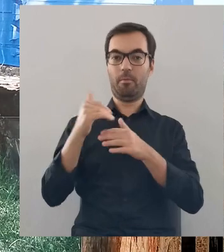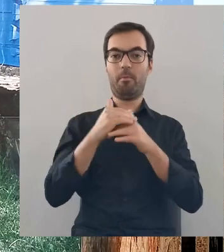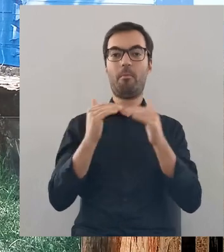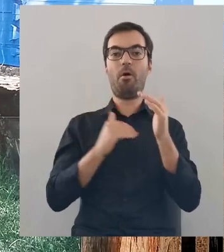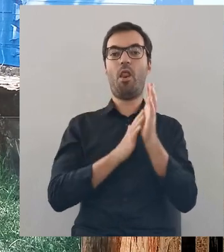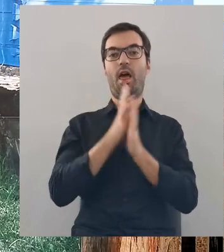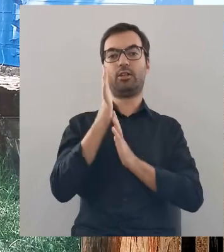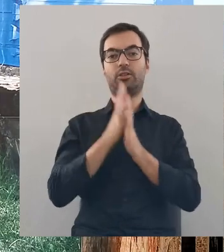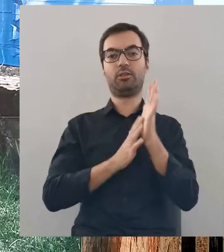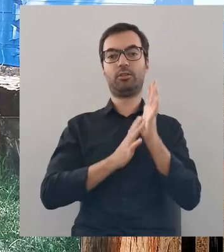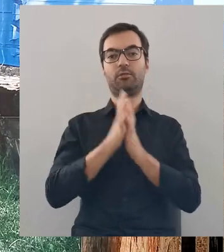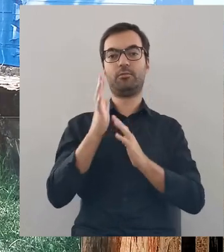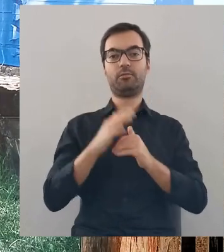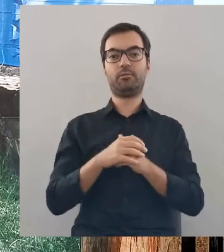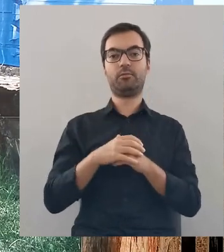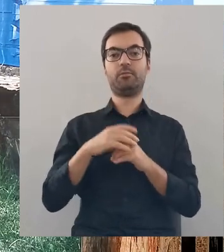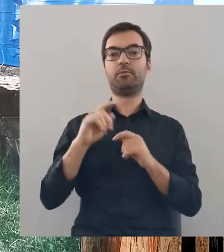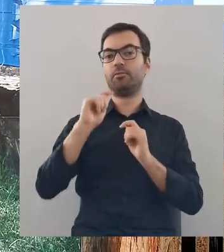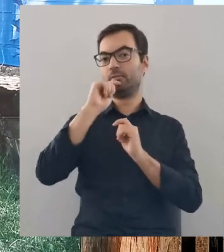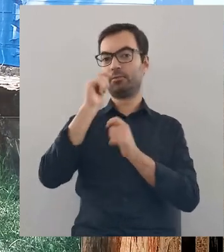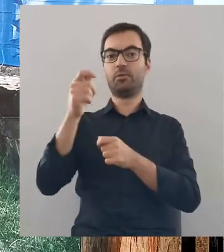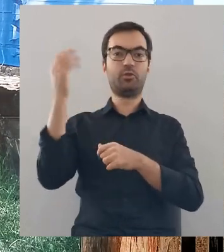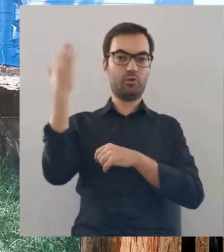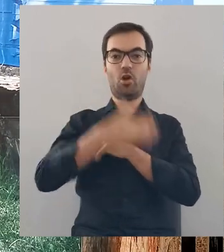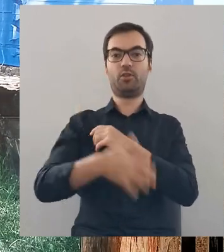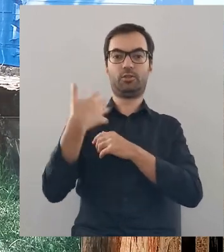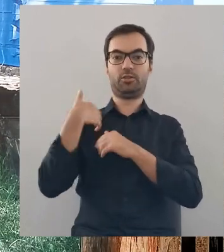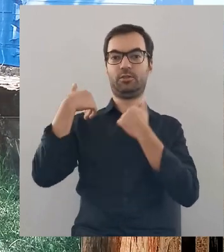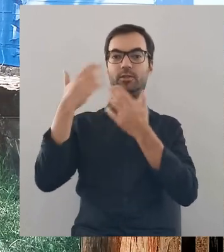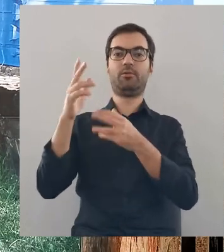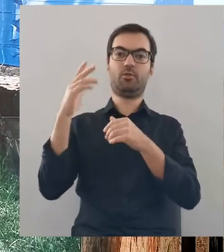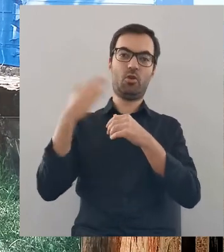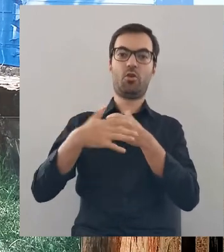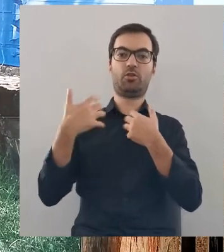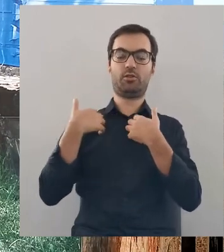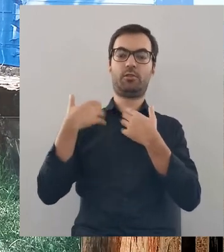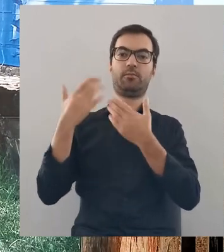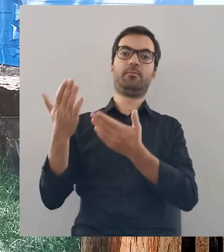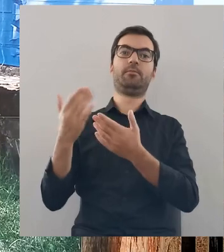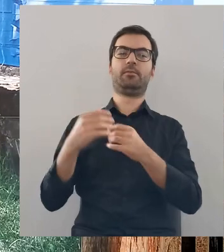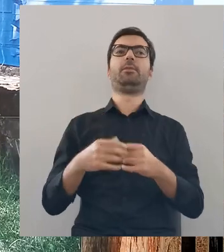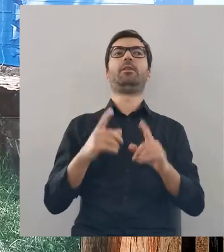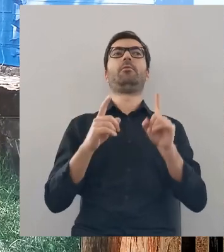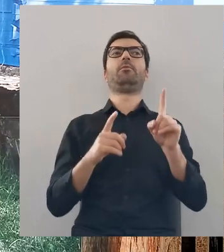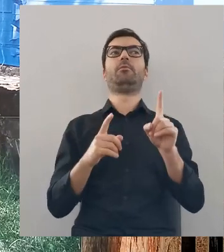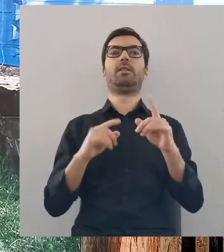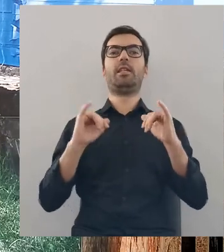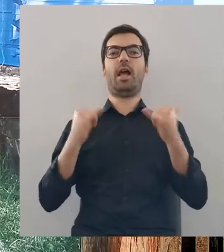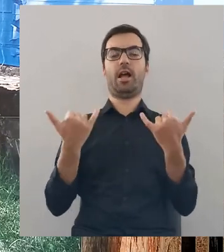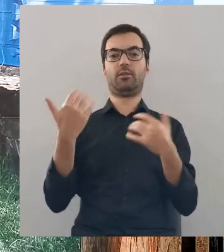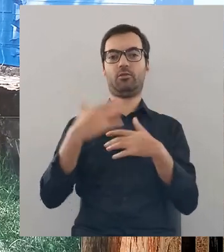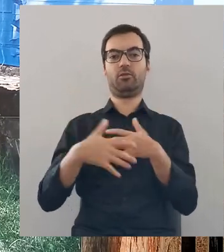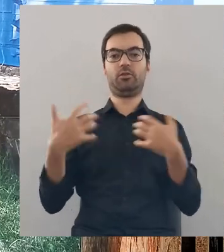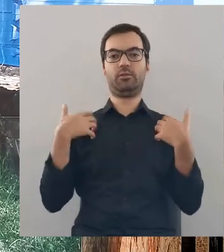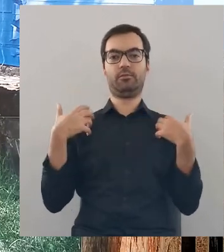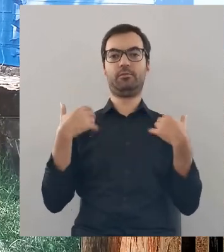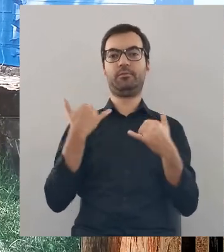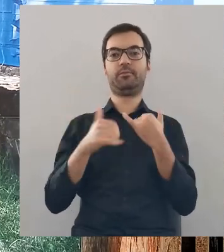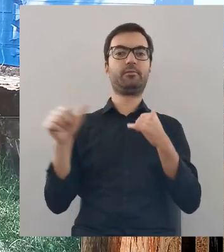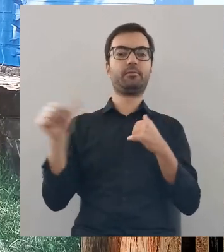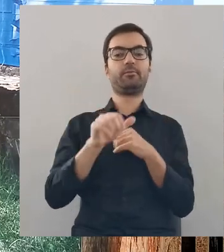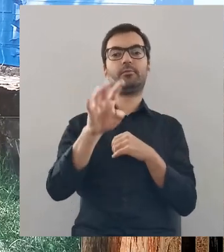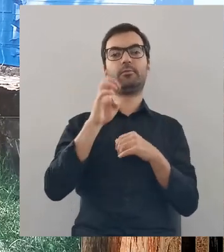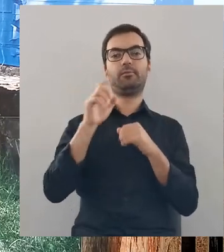właśnie pod lasie. I przekazał mu to pod lasie dożywotnio. Zaraz, zaraz. Jak to